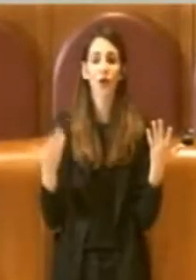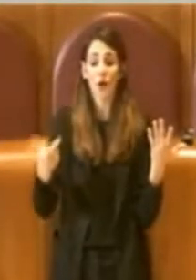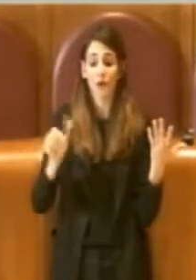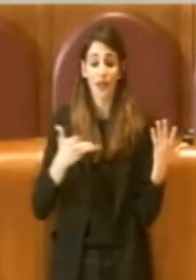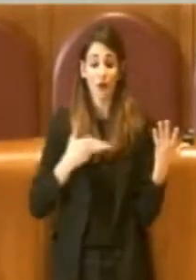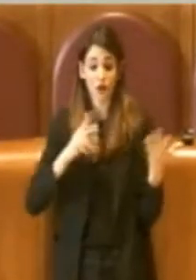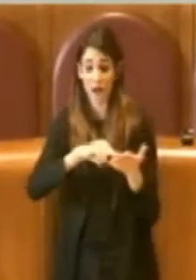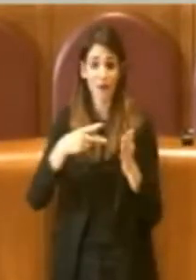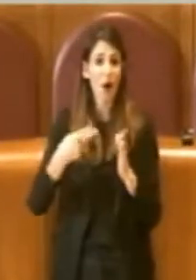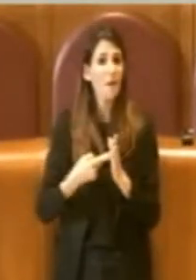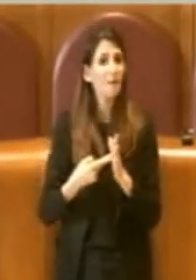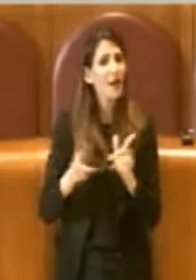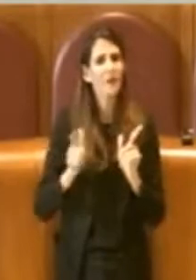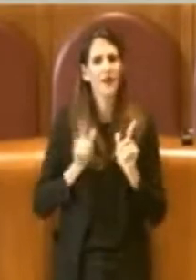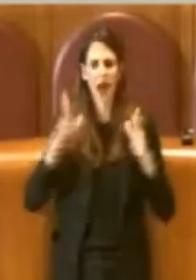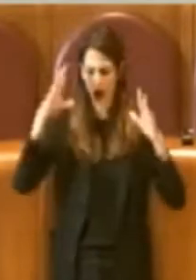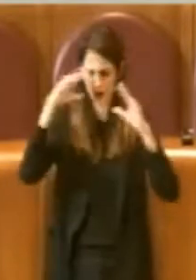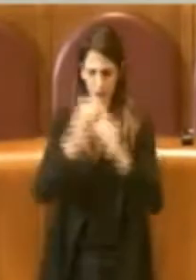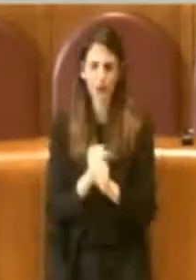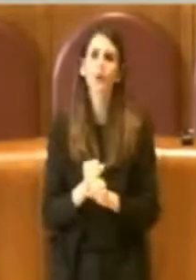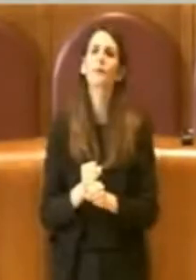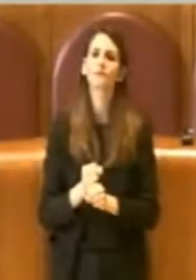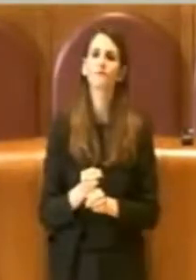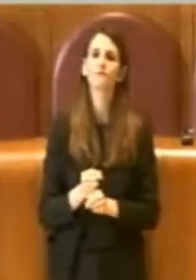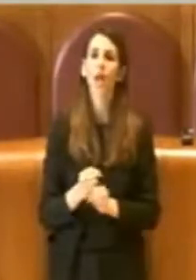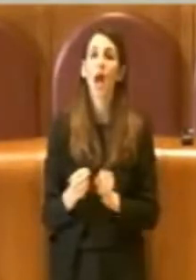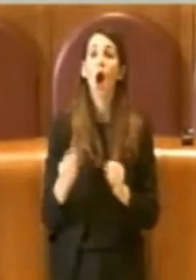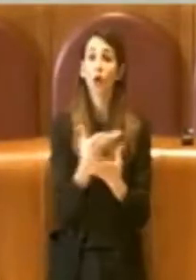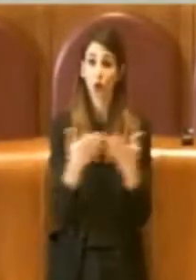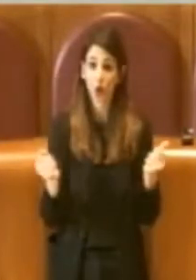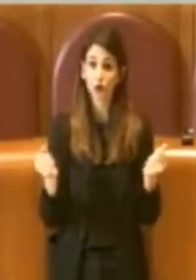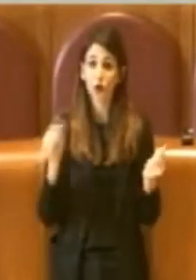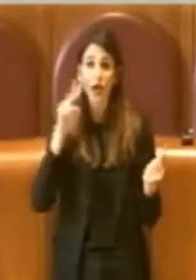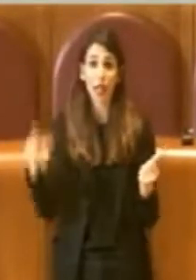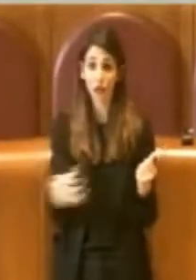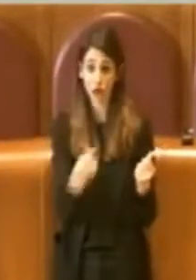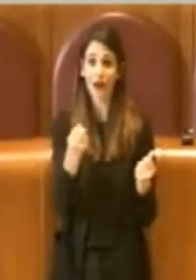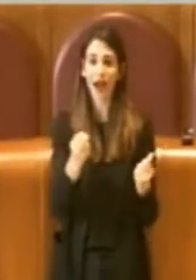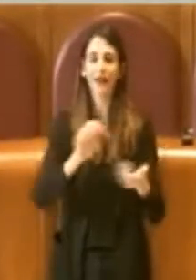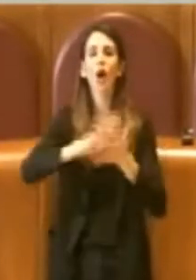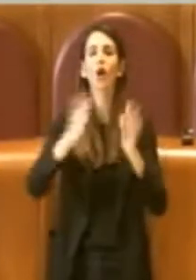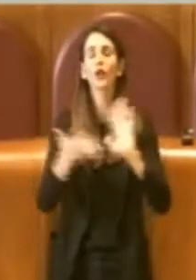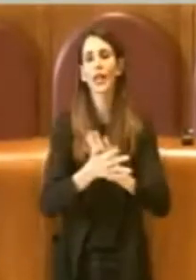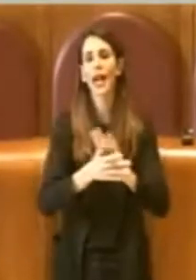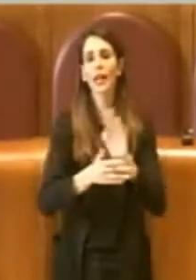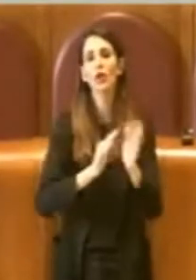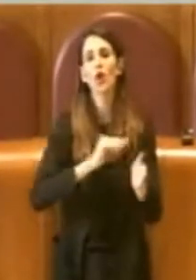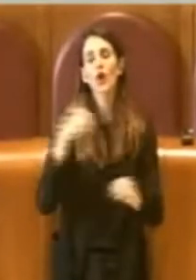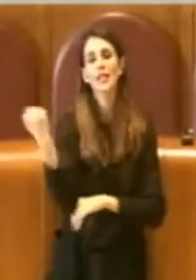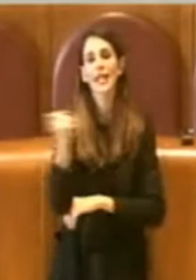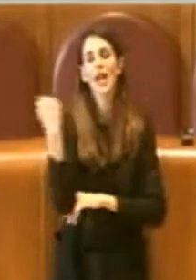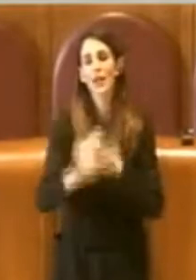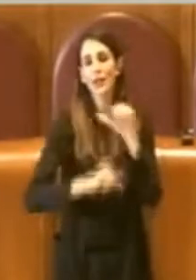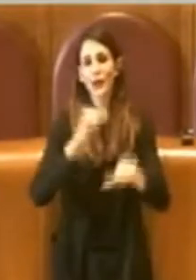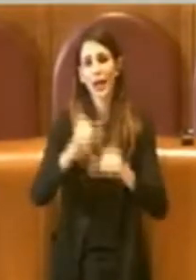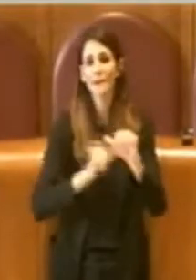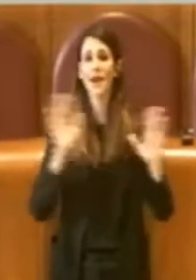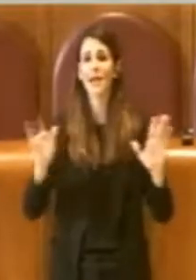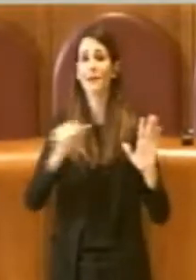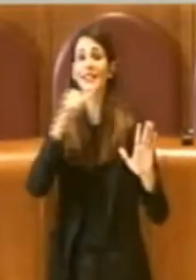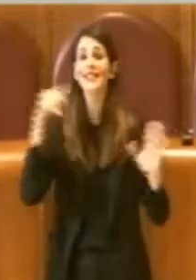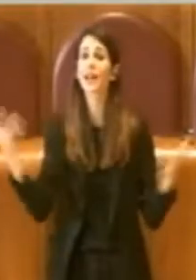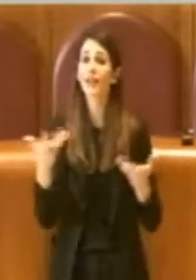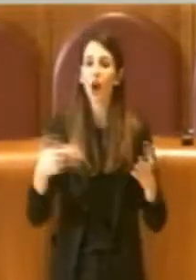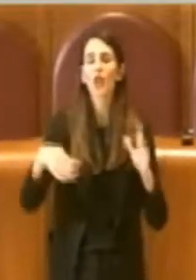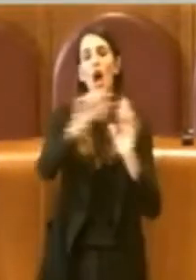Abbiamo capito che bisognava fare un protocollo di intesa, che bisognava eventualmente cambiare i contratti di servizio e per fare questo cosa bisogna fare? Un atto che passi per l'aula,